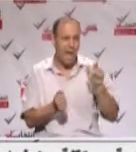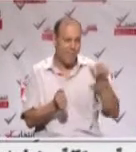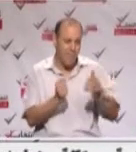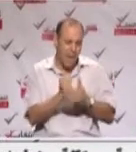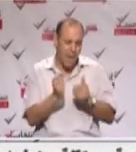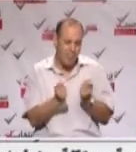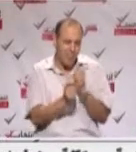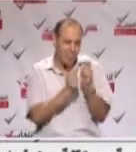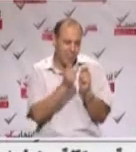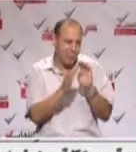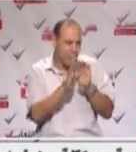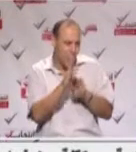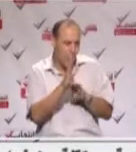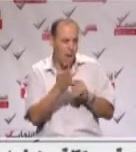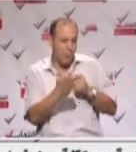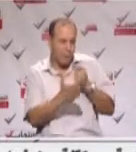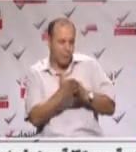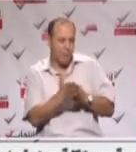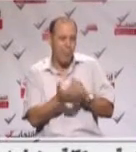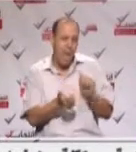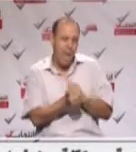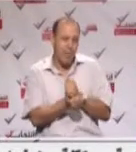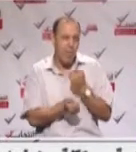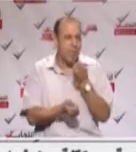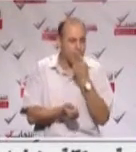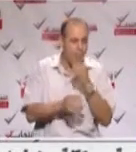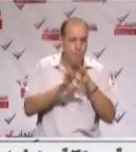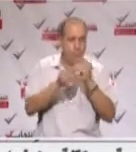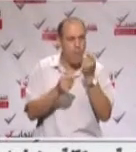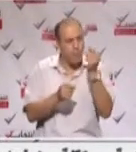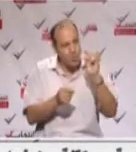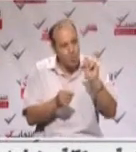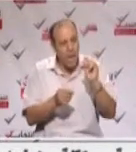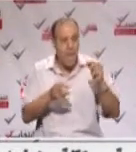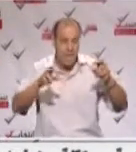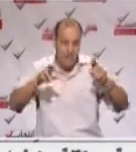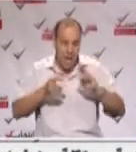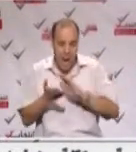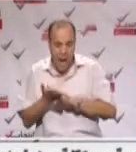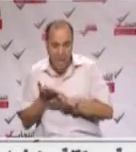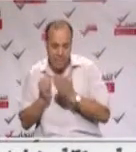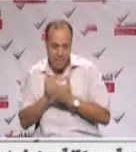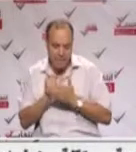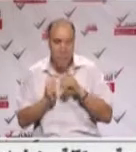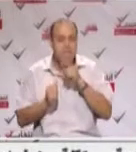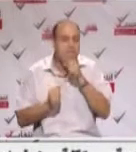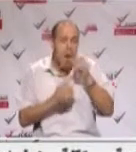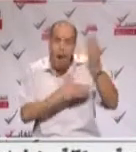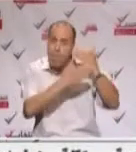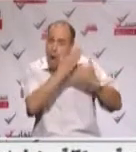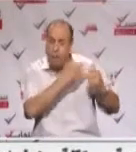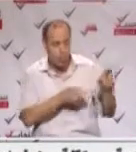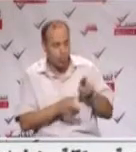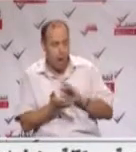من القروض المجدولة والأداءات وتوفير العلف والبذور بسعر معقول واسترجاع الأراضي الفلاحية لآبائنا المتعددون